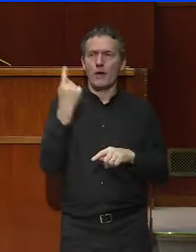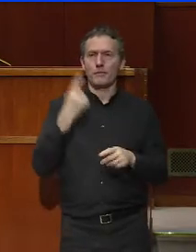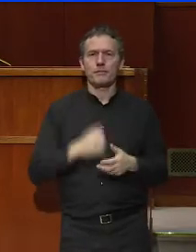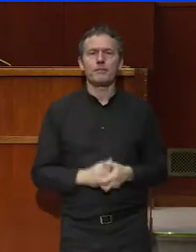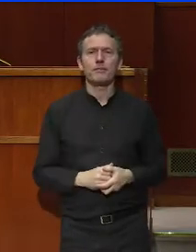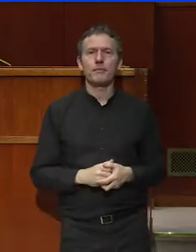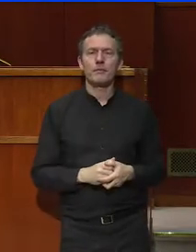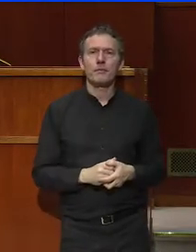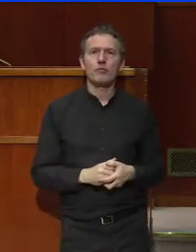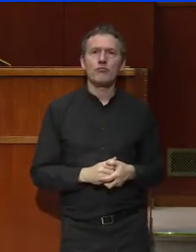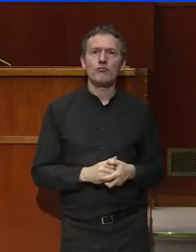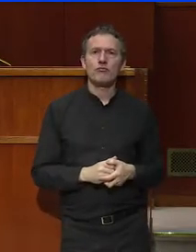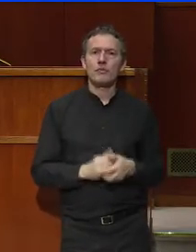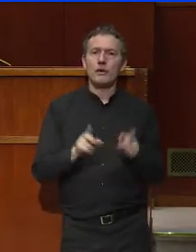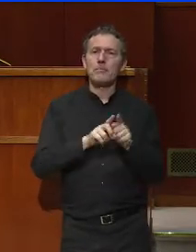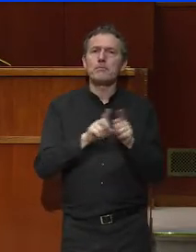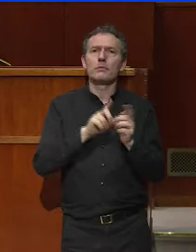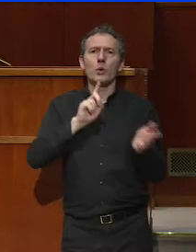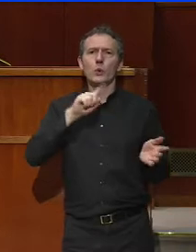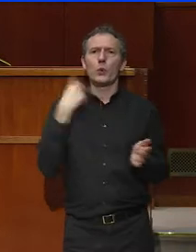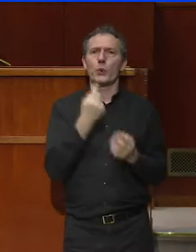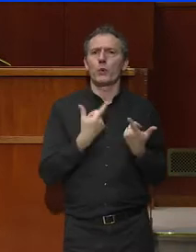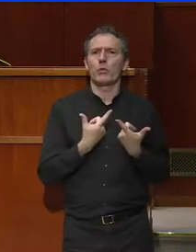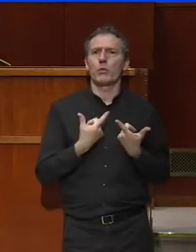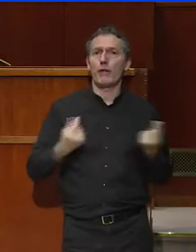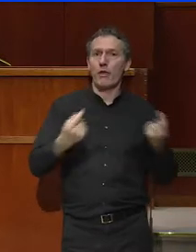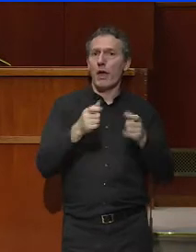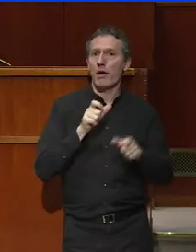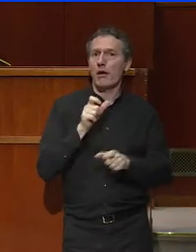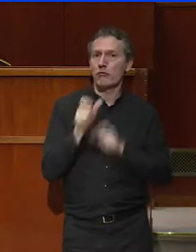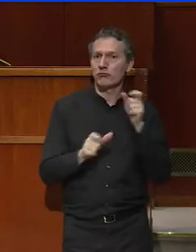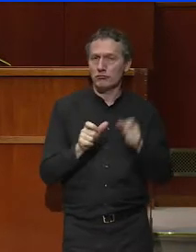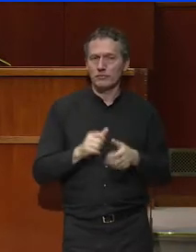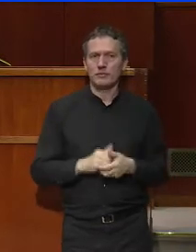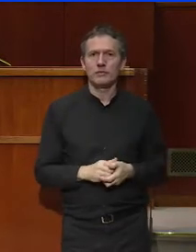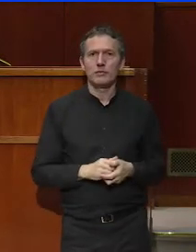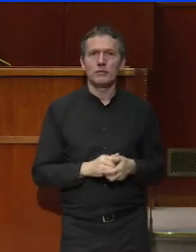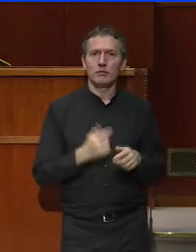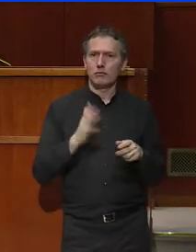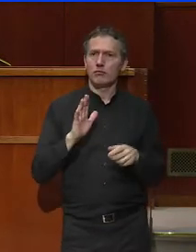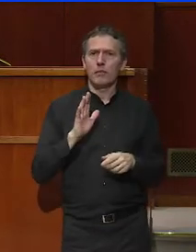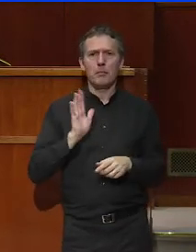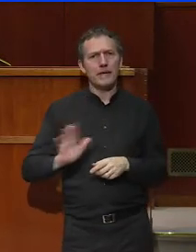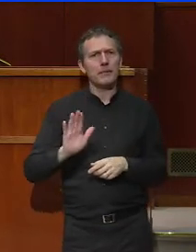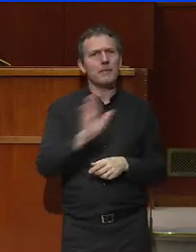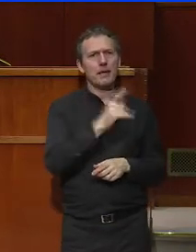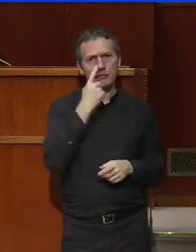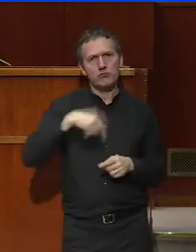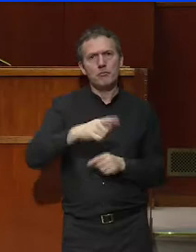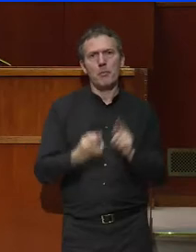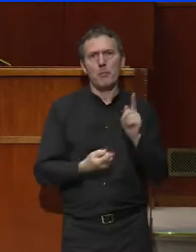qui consiste à considérer que l'ensemble des partenaires est légitime à discuter